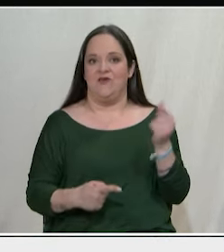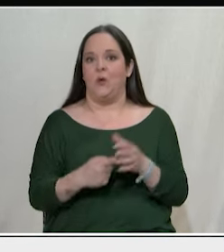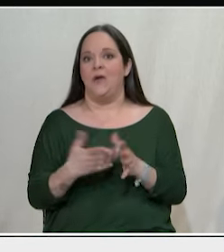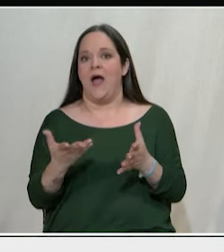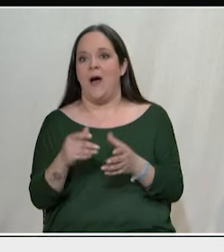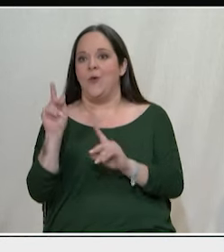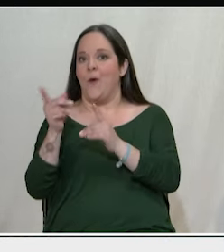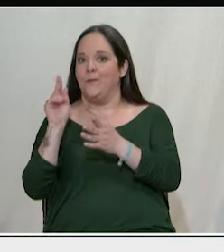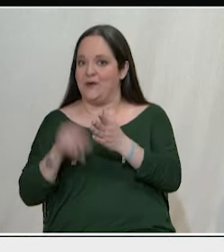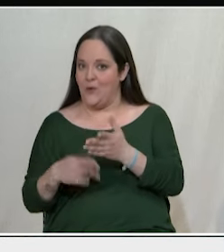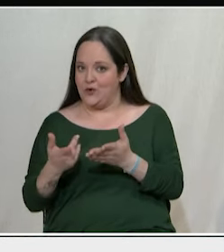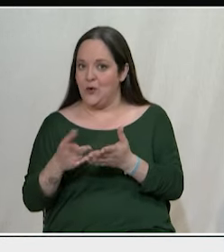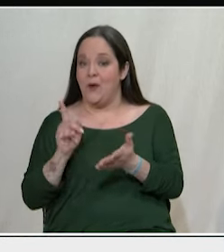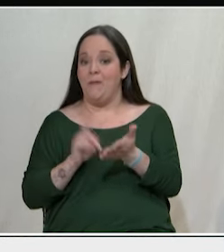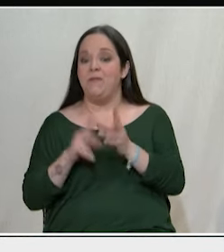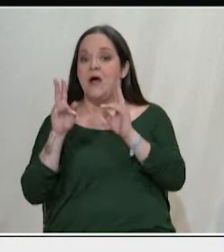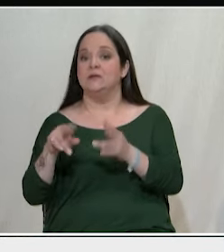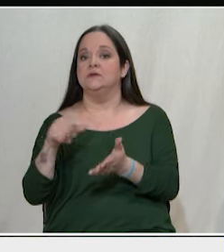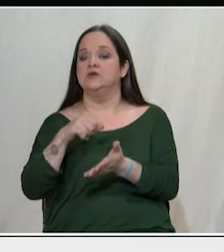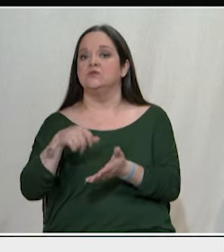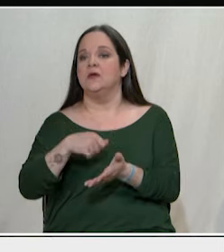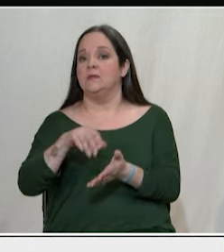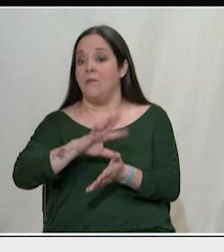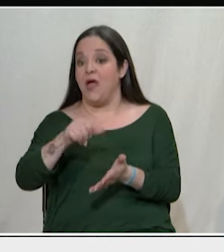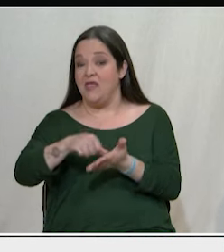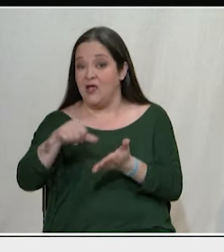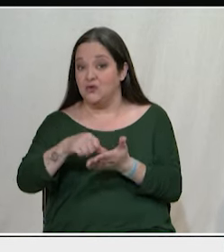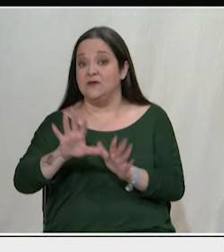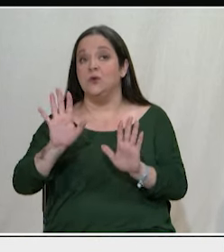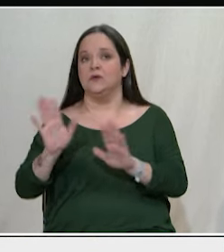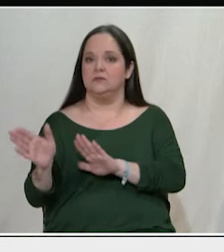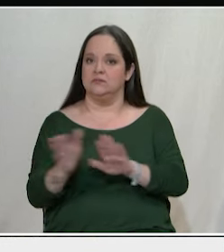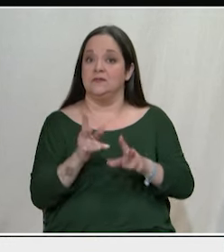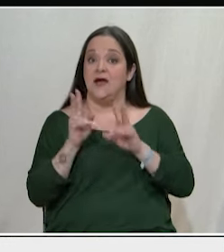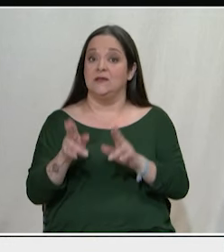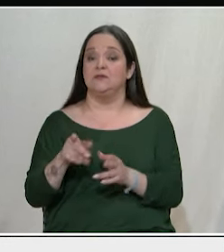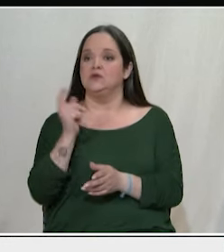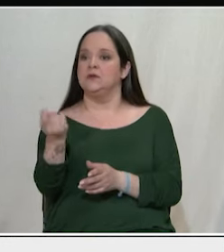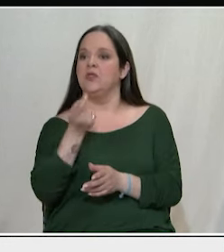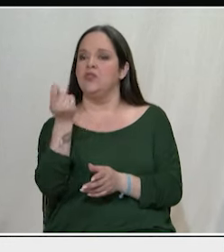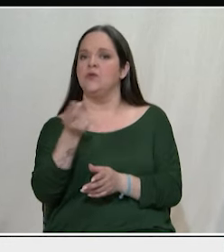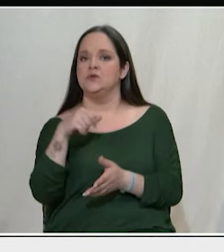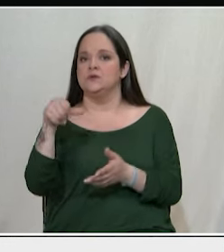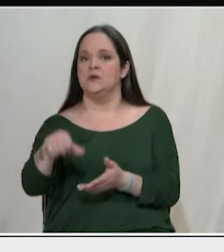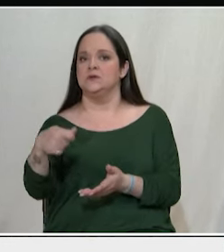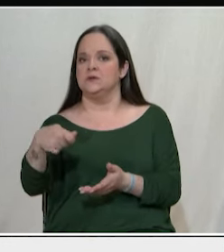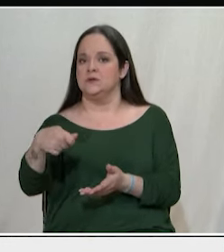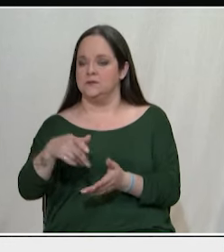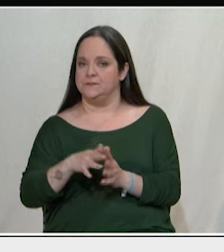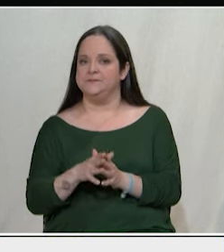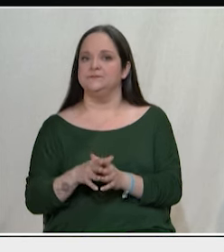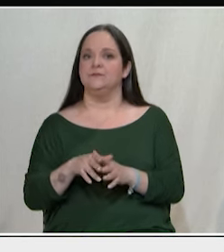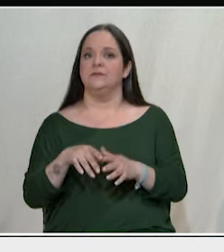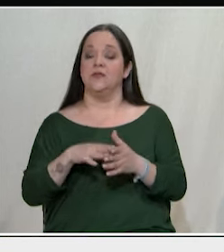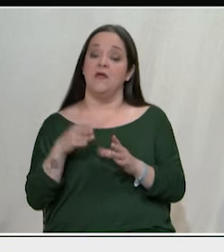Σταματώντας αυτούς τους θηριώδεις εξοπλισμούς που εκτός από το να αιμοραγούμε μας ρίχνουν όλο και πιο βαθιά στη δύνη του πολέμου. Και ακόμα